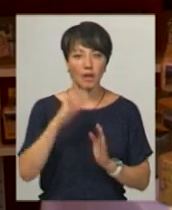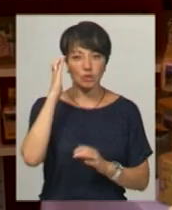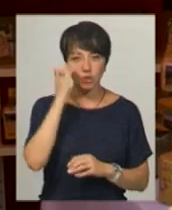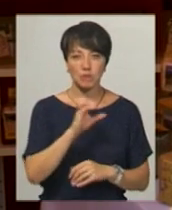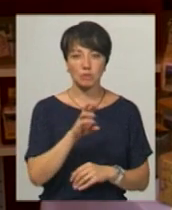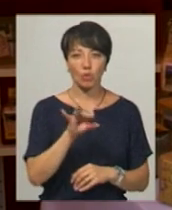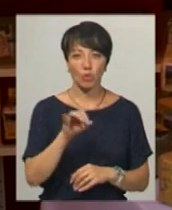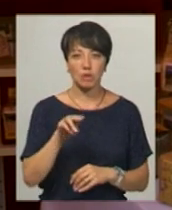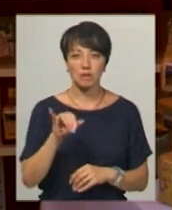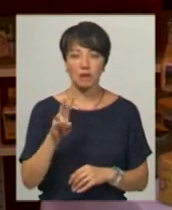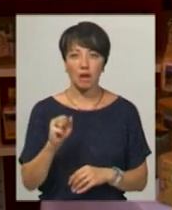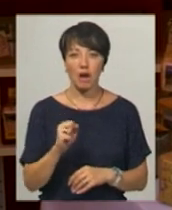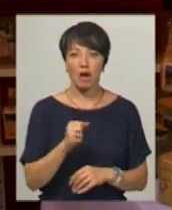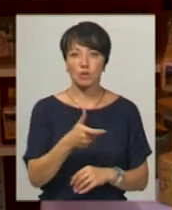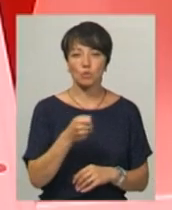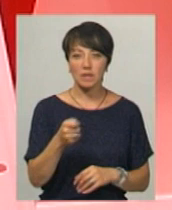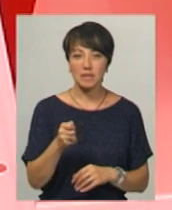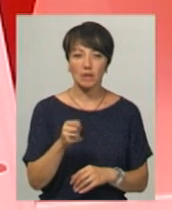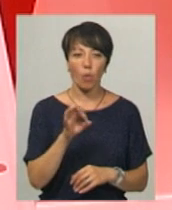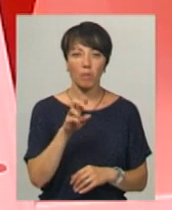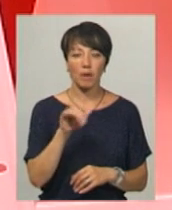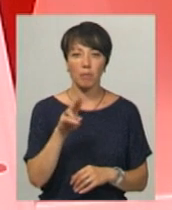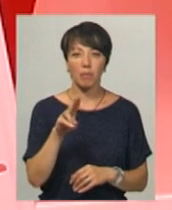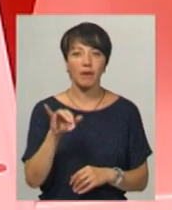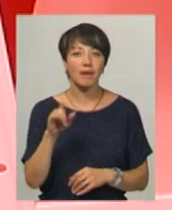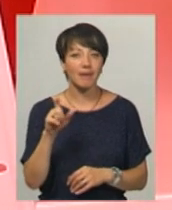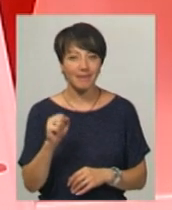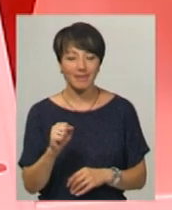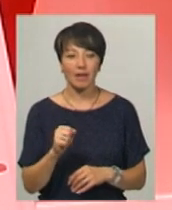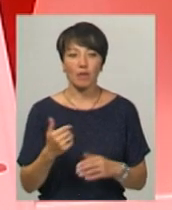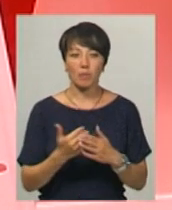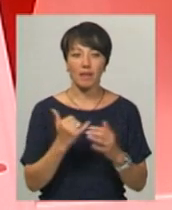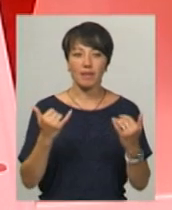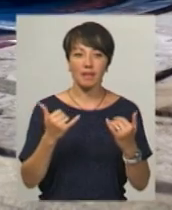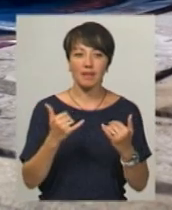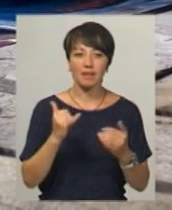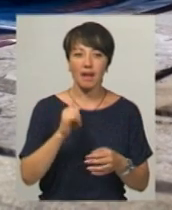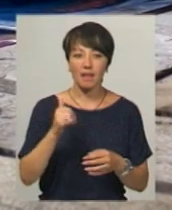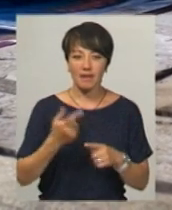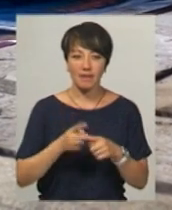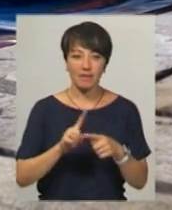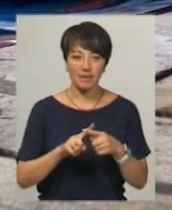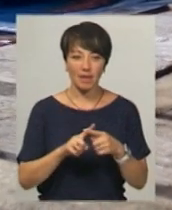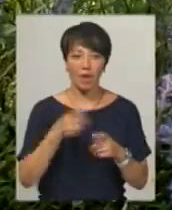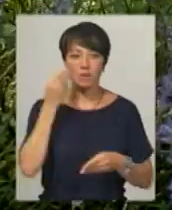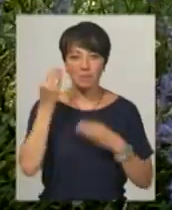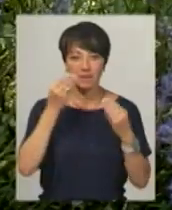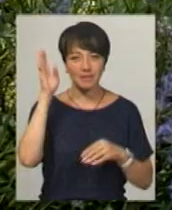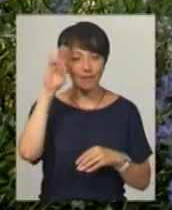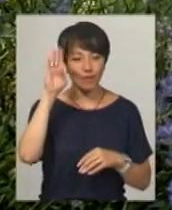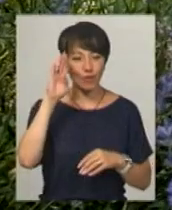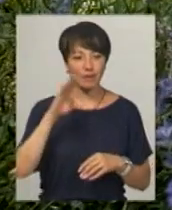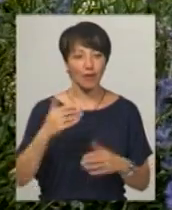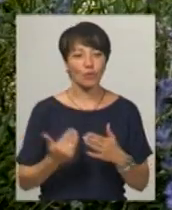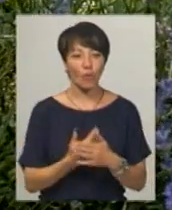смородина, полуниця, слюниця і обліпиха. Із нової продукції – наливки на полуницях та барбарисі і квіткова косметична вода. Світлана